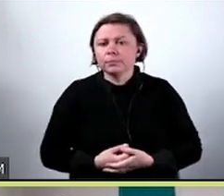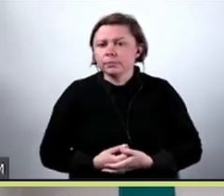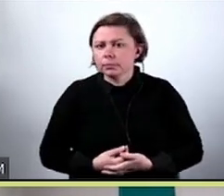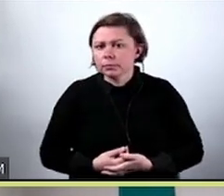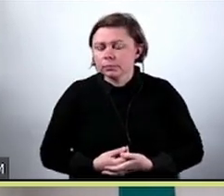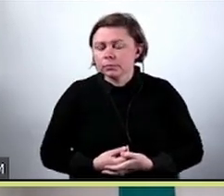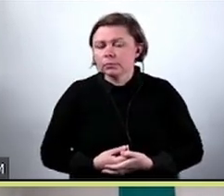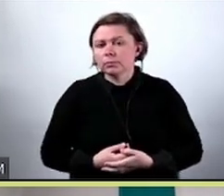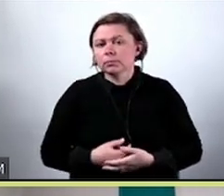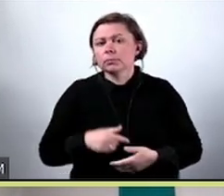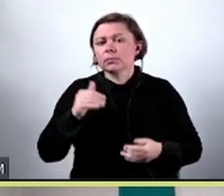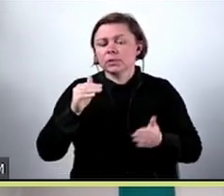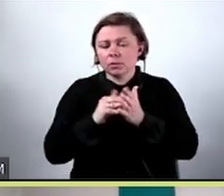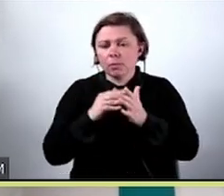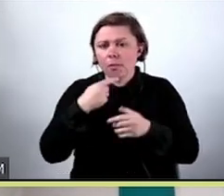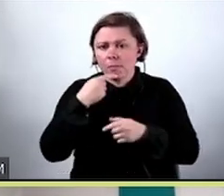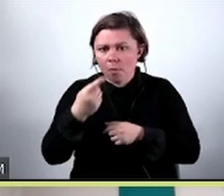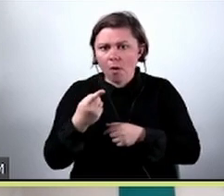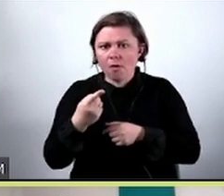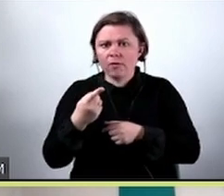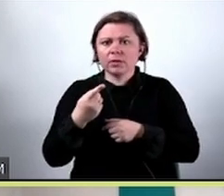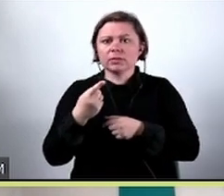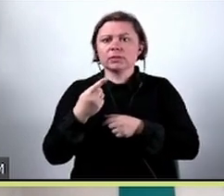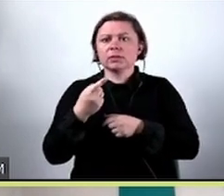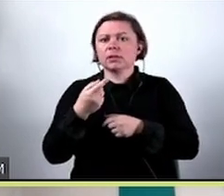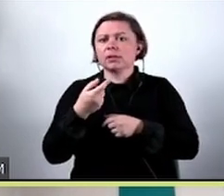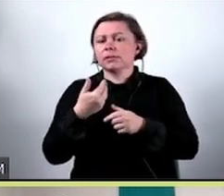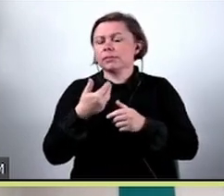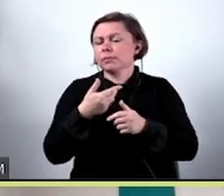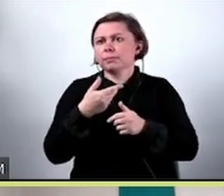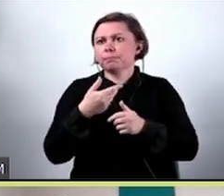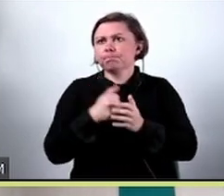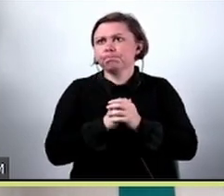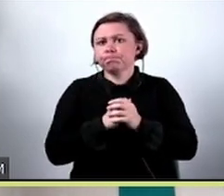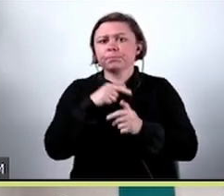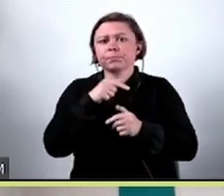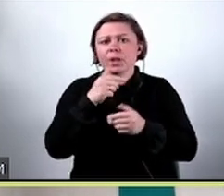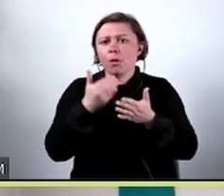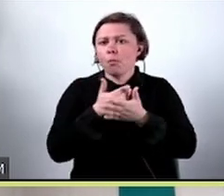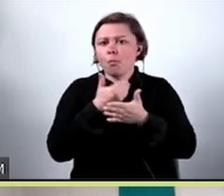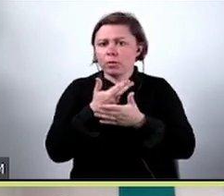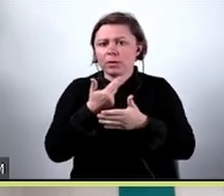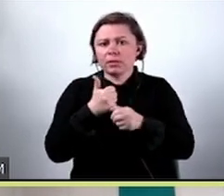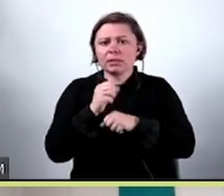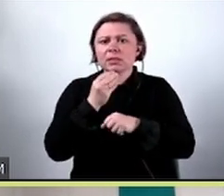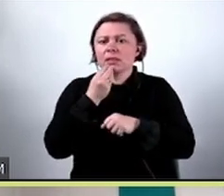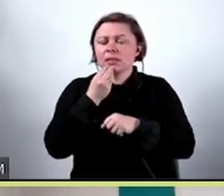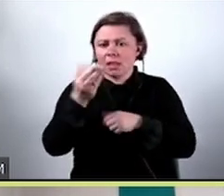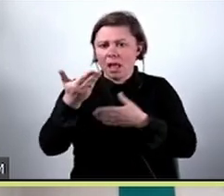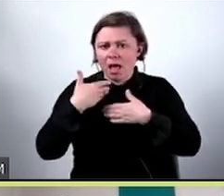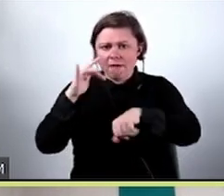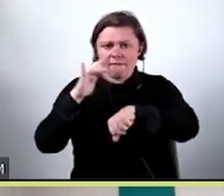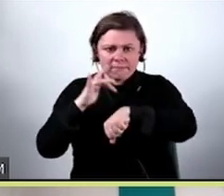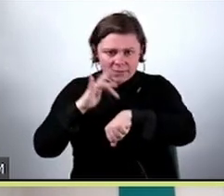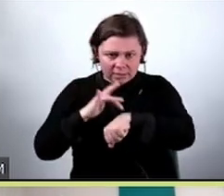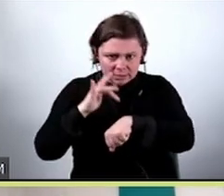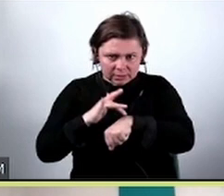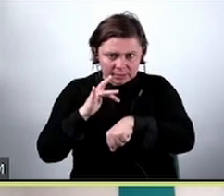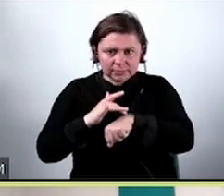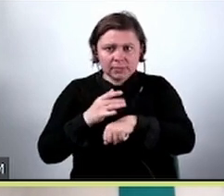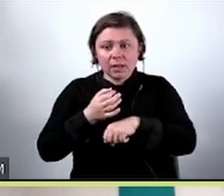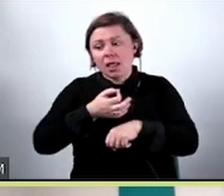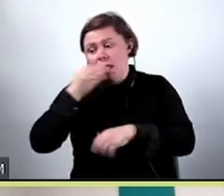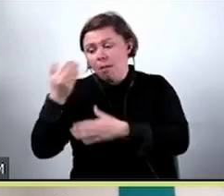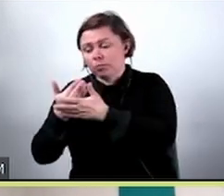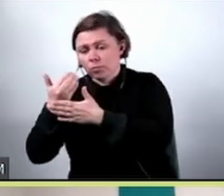Trzeba też powiedzieć sobie, że niekoniecznie ten model jest najlepszy, zwraca najlepsze wyniki. Może się okazać, że lepszym